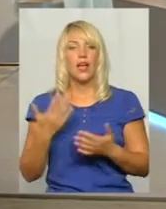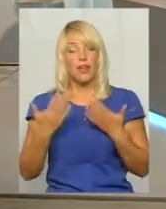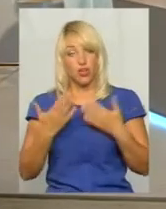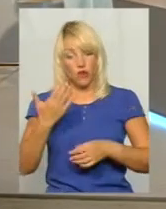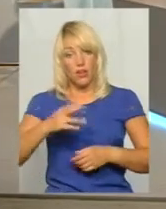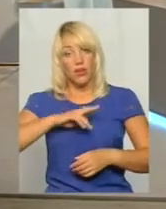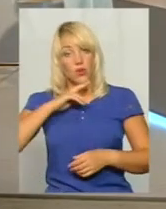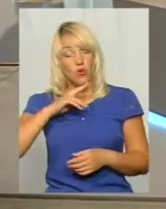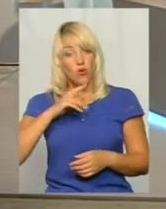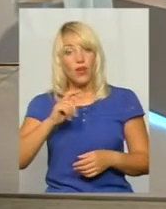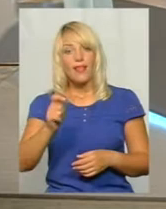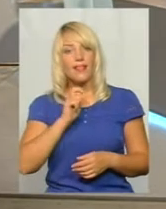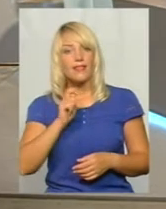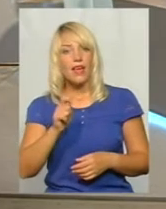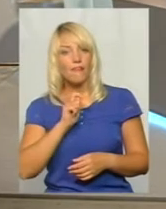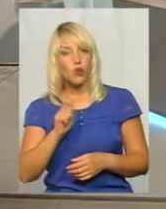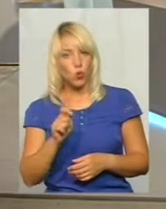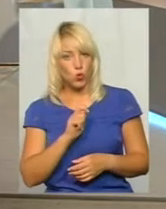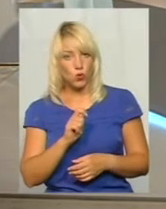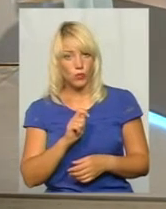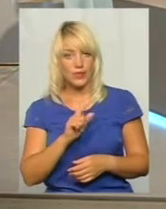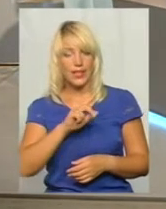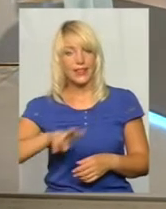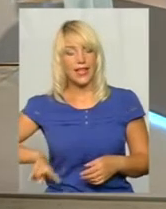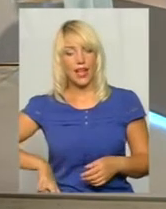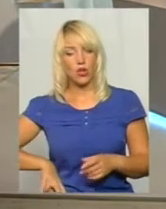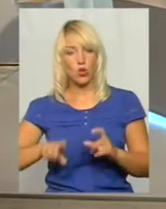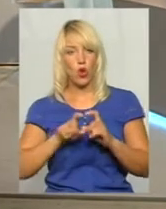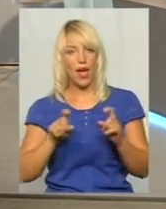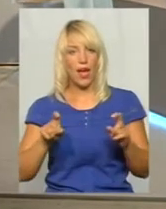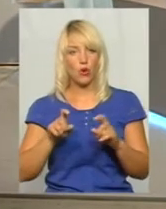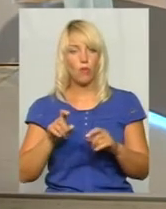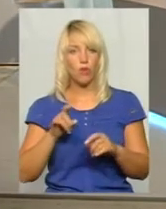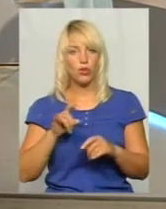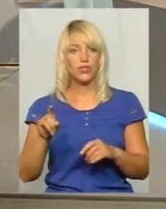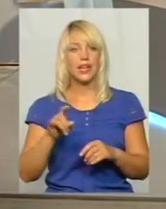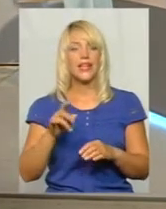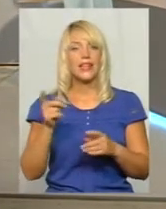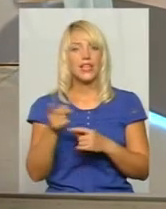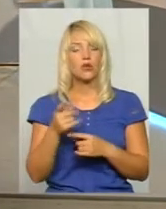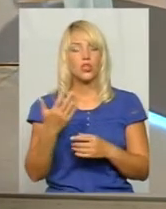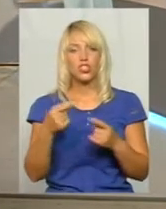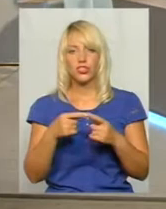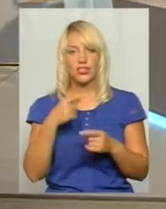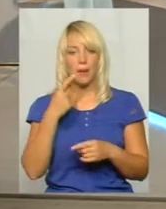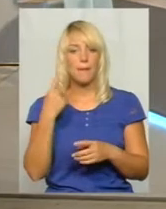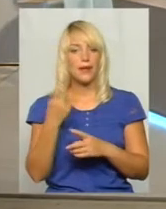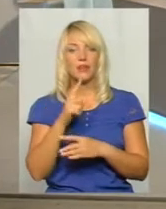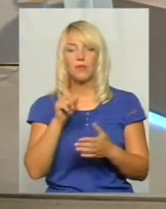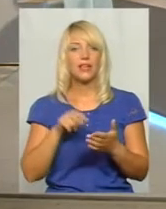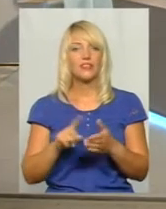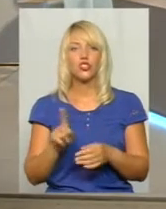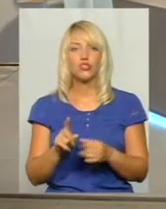звернули інтерв'ю директора аеропорту Тернополя, який чітко сказав, саме перше питання що?